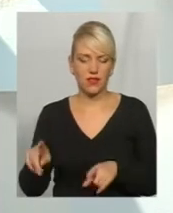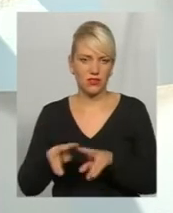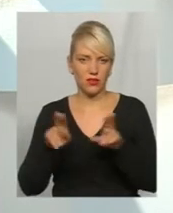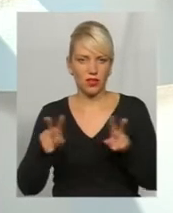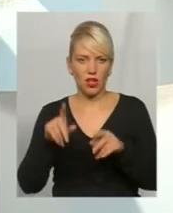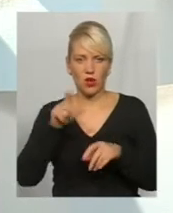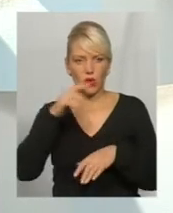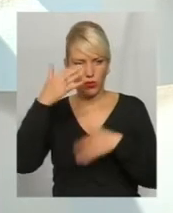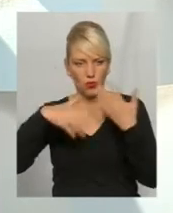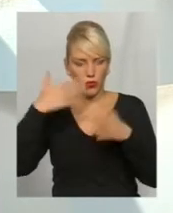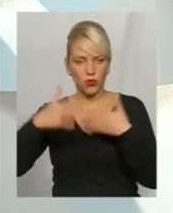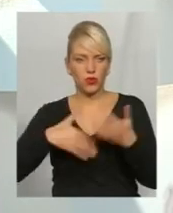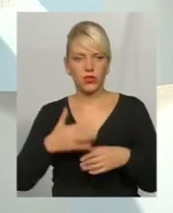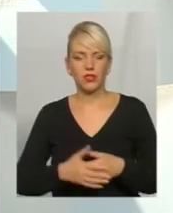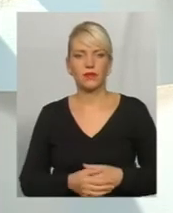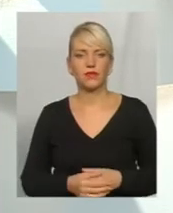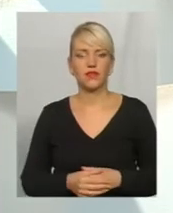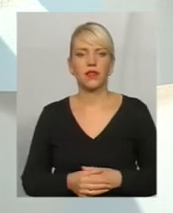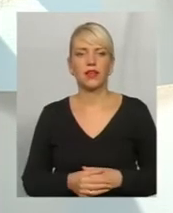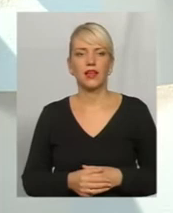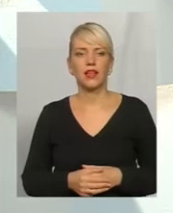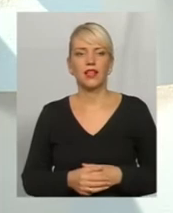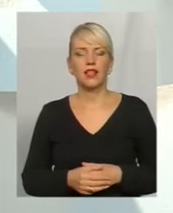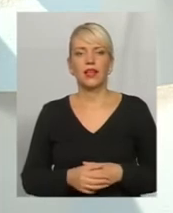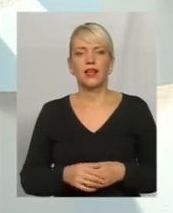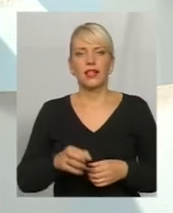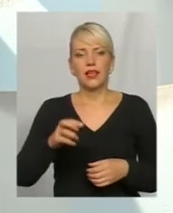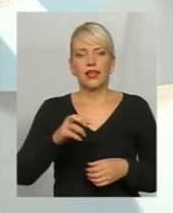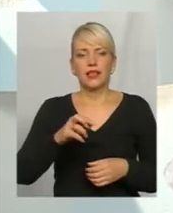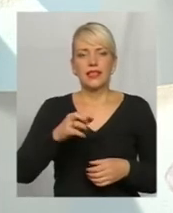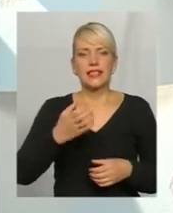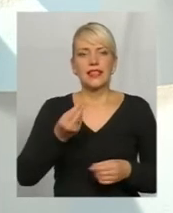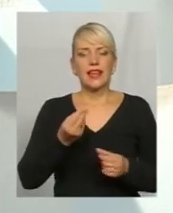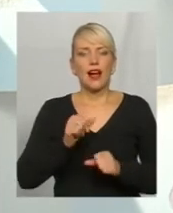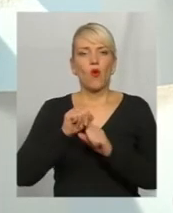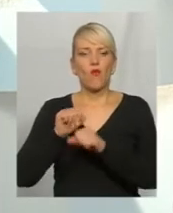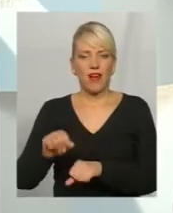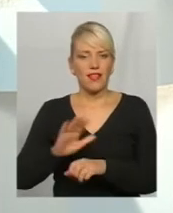Хоча страхові